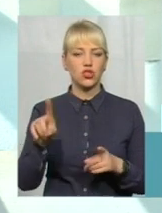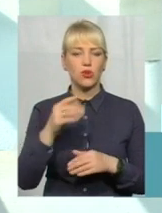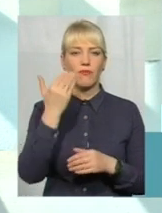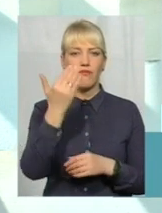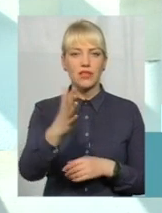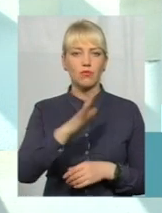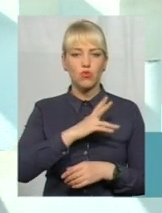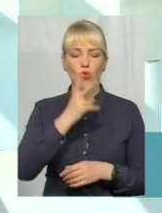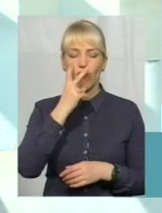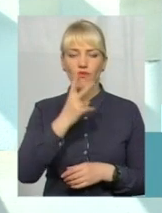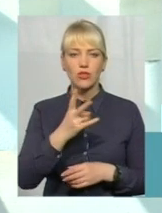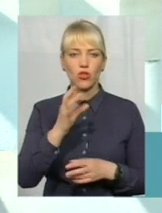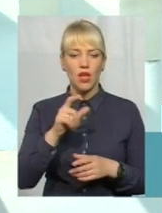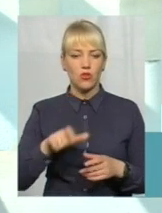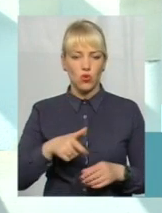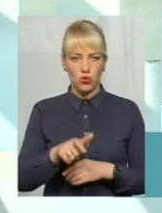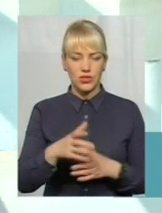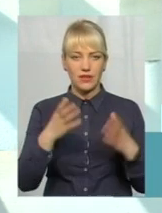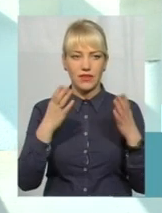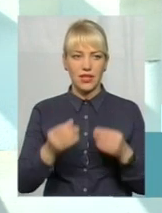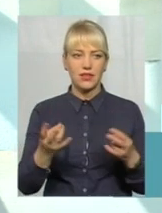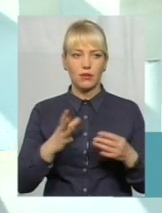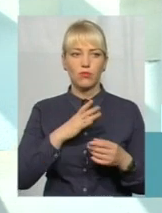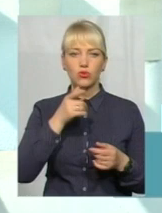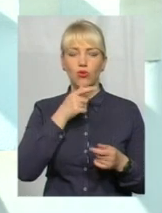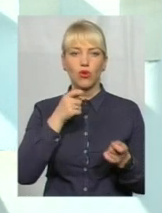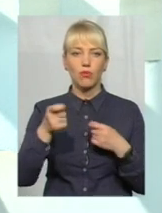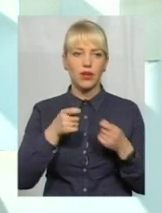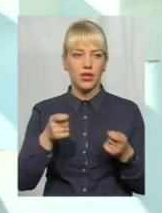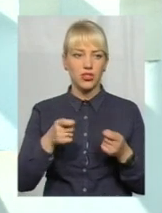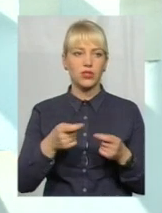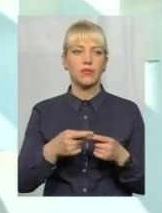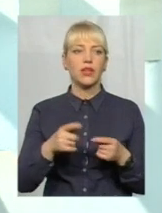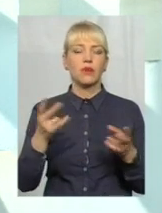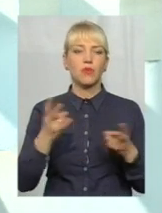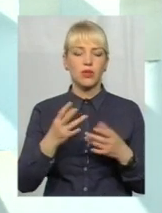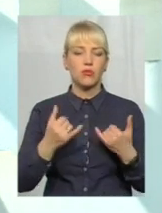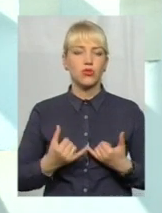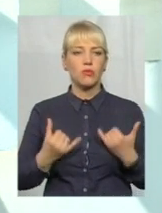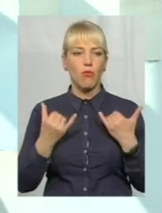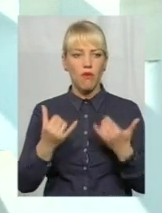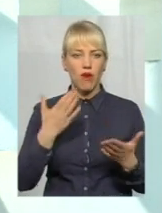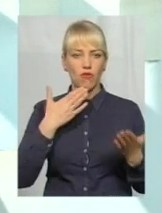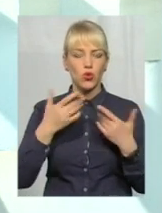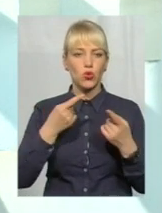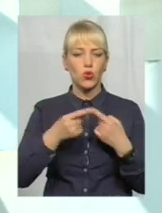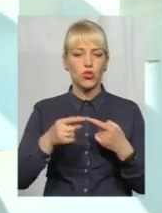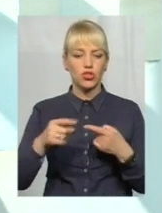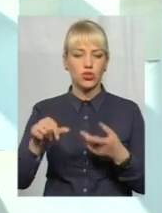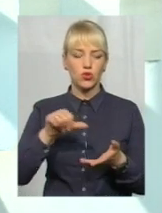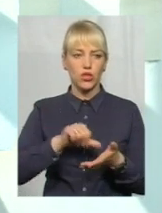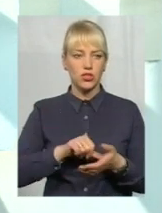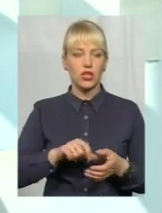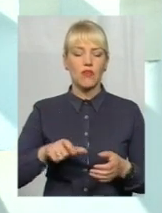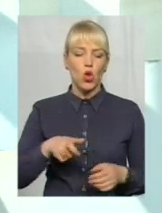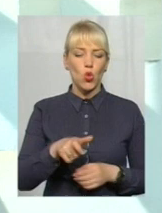В день потрібно просто бути обережним, потрібно з повагою ставитись до інших учасників дорожнього руху,